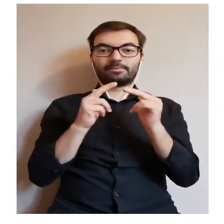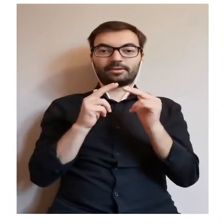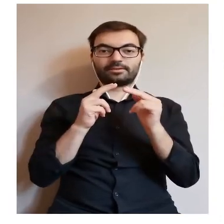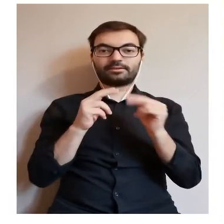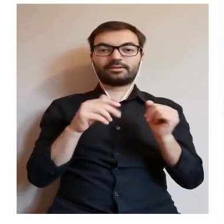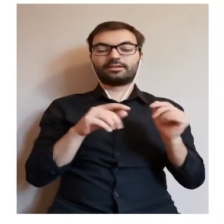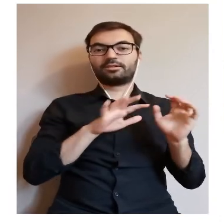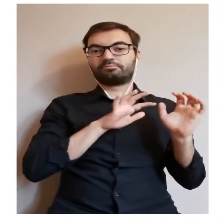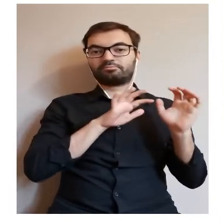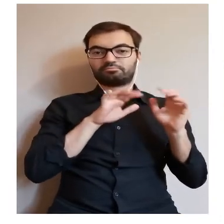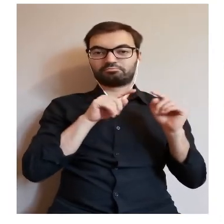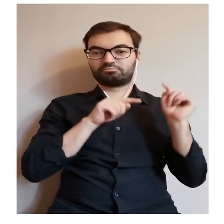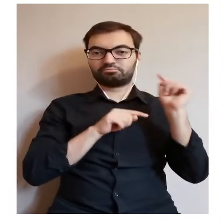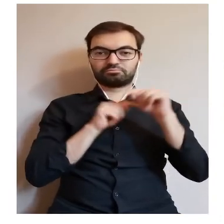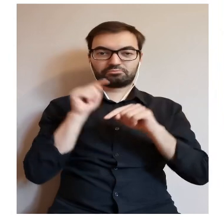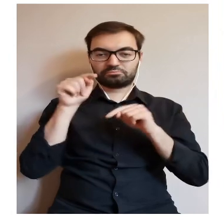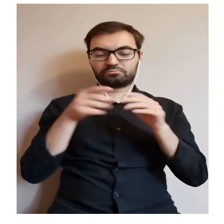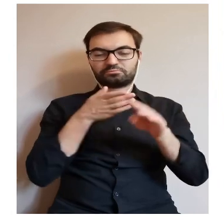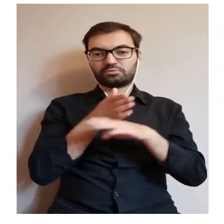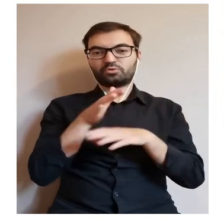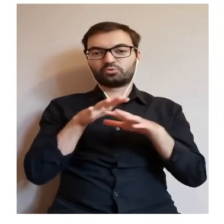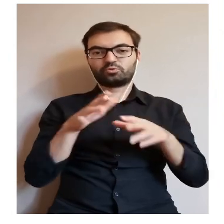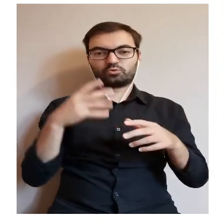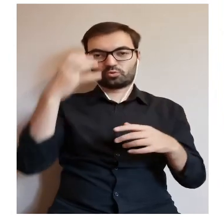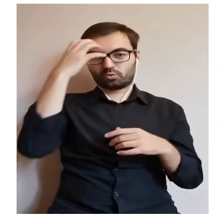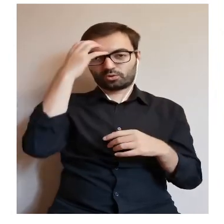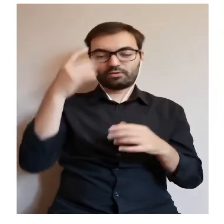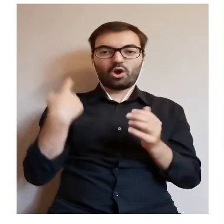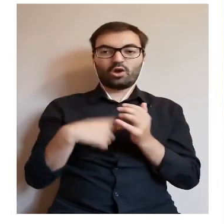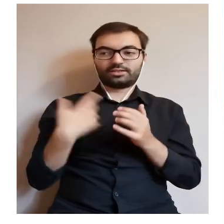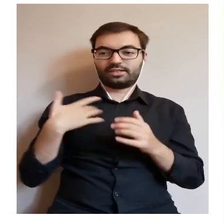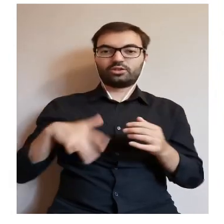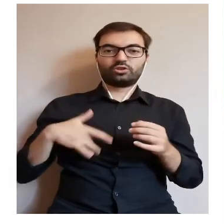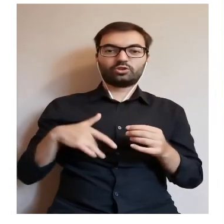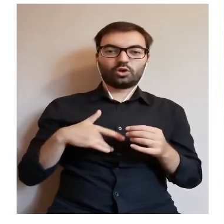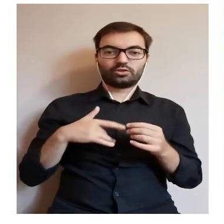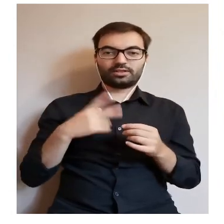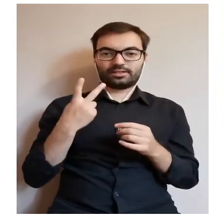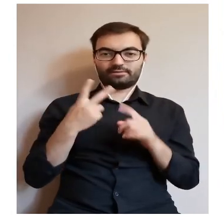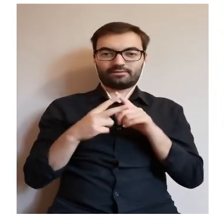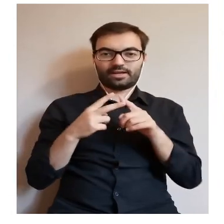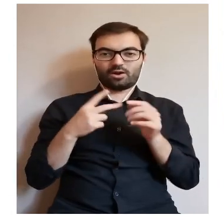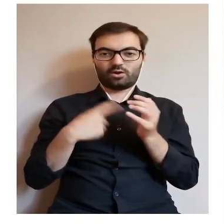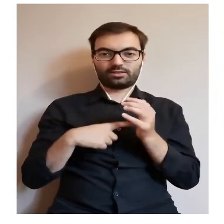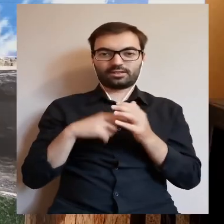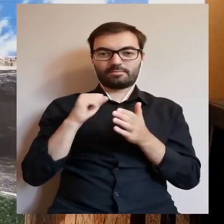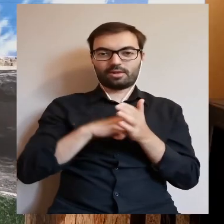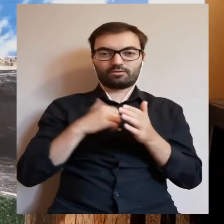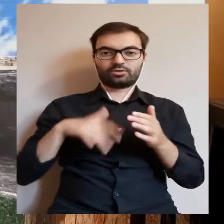przybywało wielu władców. Kiedy zmarli dwaj ostatni księżęta mazowieccy,